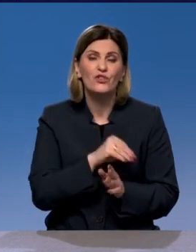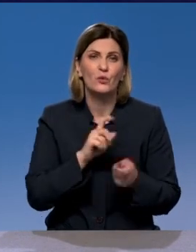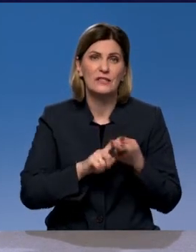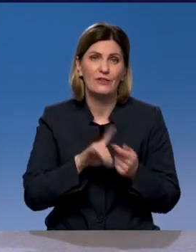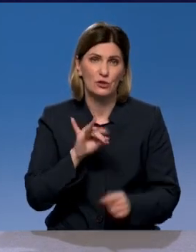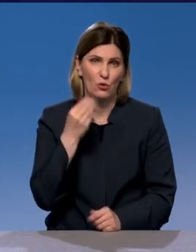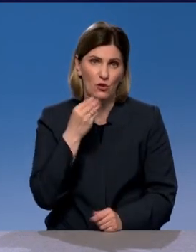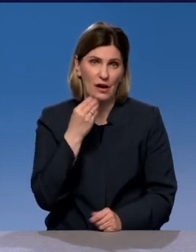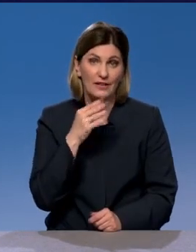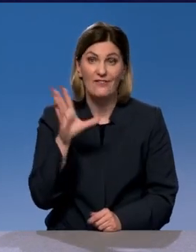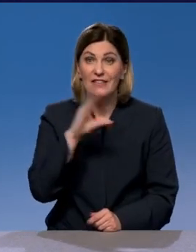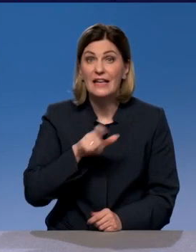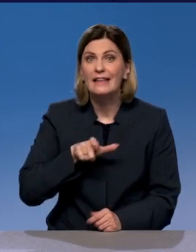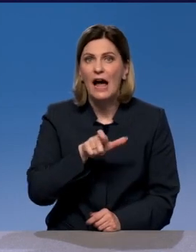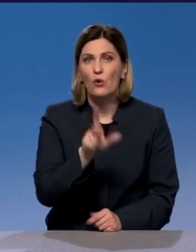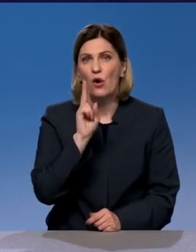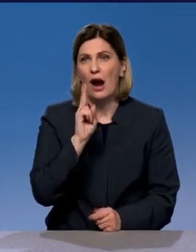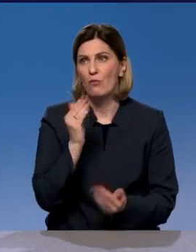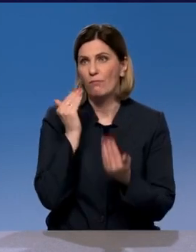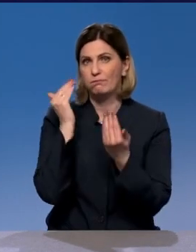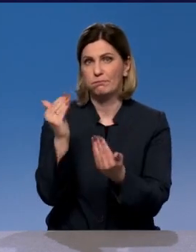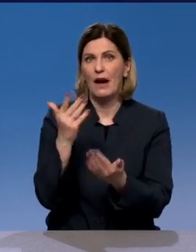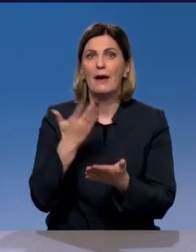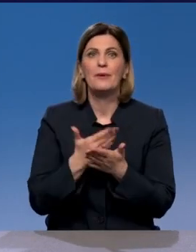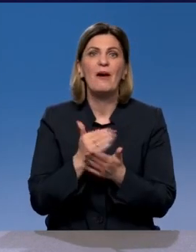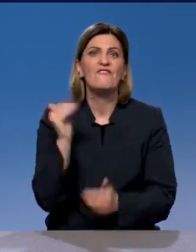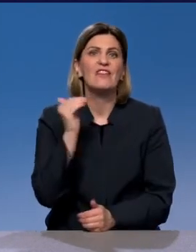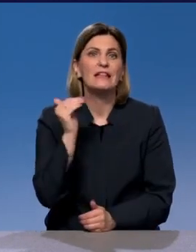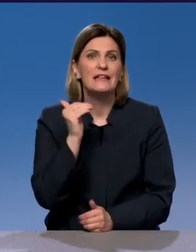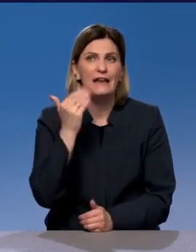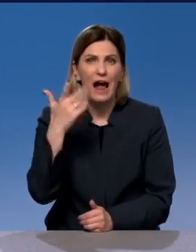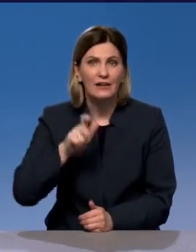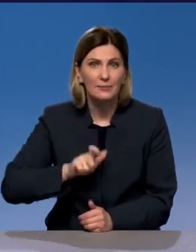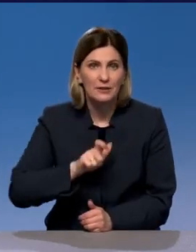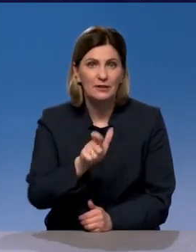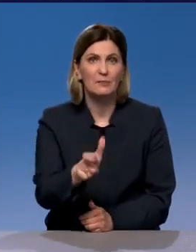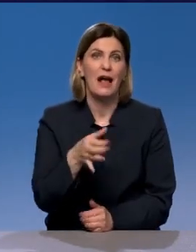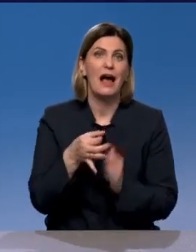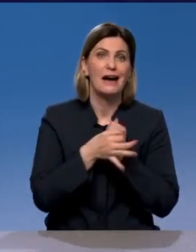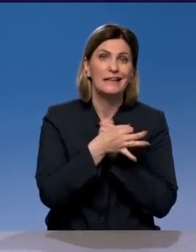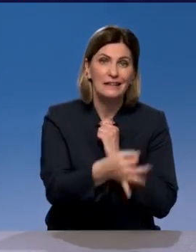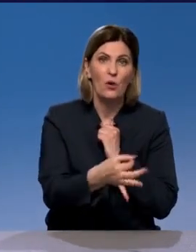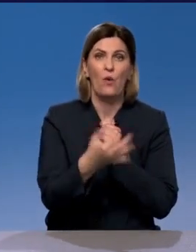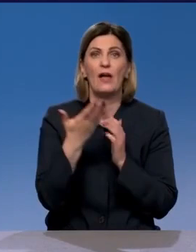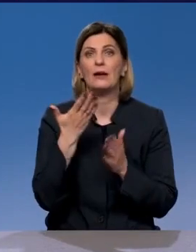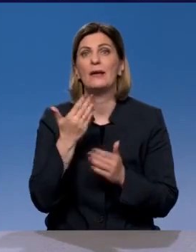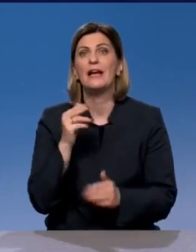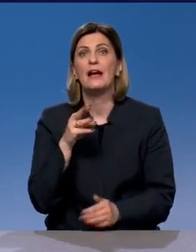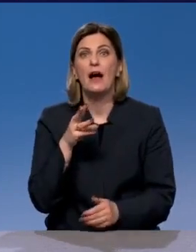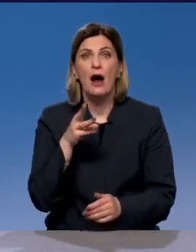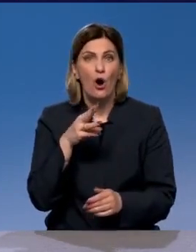дороги кому-то принадлежат, либо федеральному Росавтодору, либо региональному управлению, либо униципальной власти, то они должны,